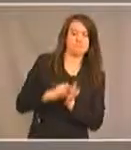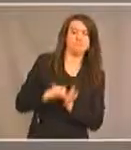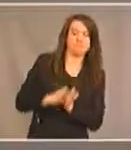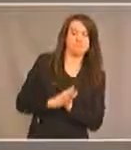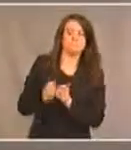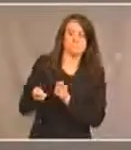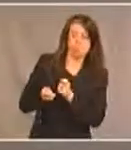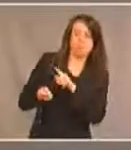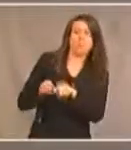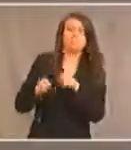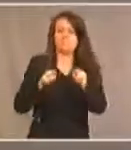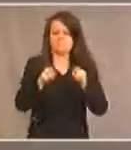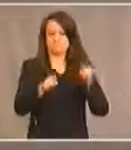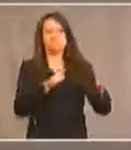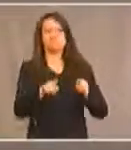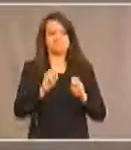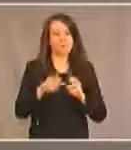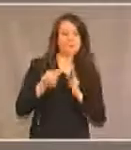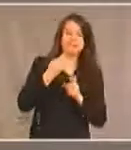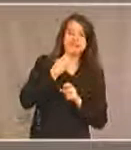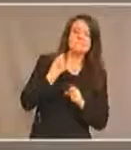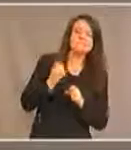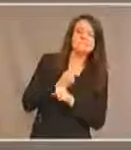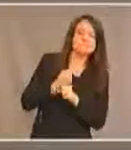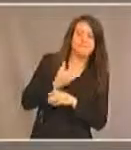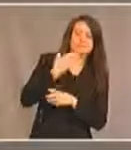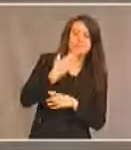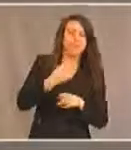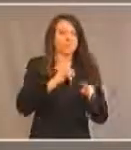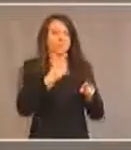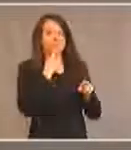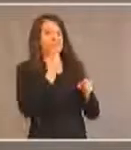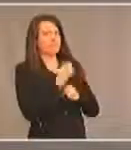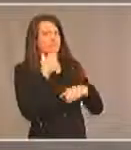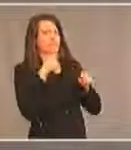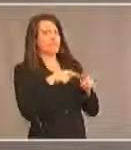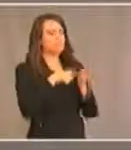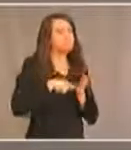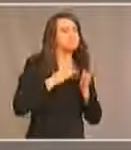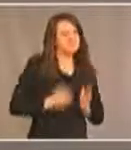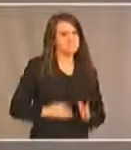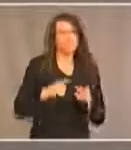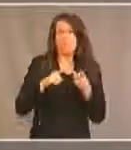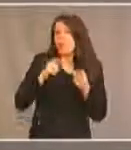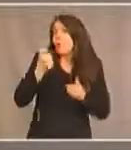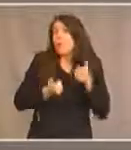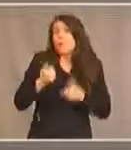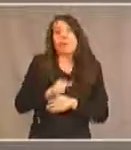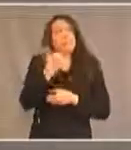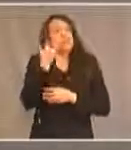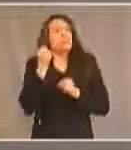le contrôle, qui respectent les règles du jeu et qui ne les respectent pas. Ou alors, on peut aussi avoir des